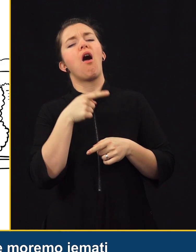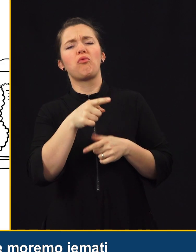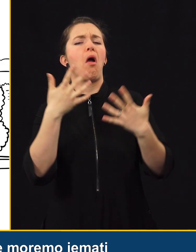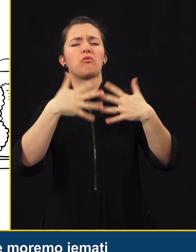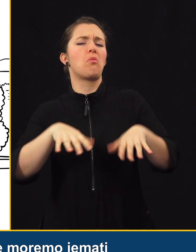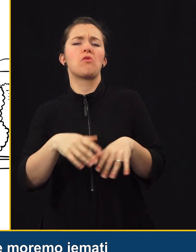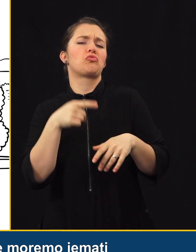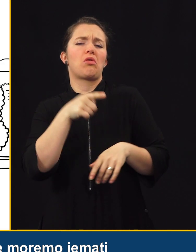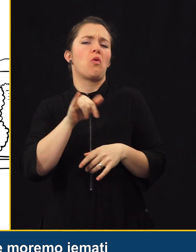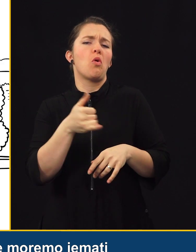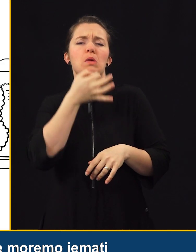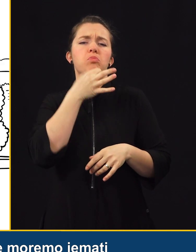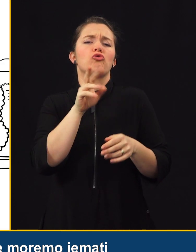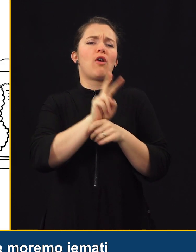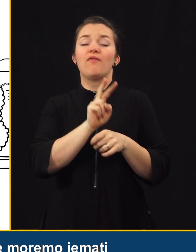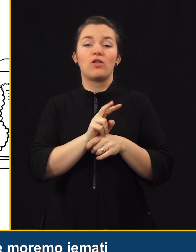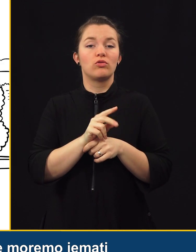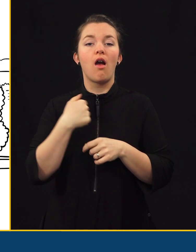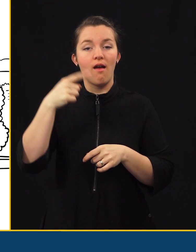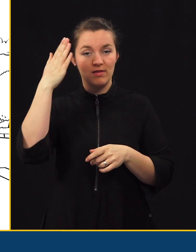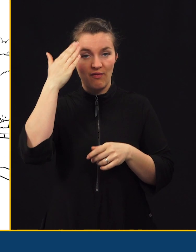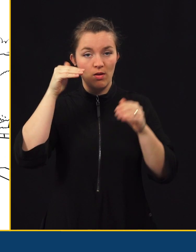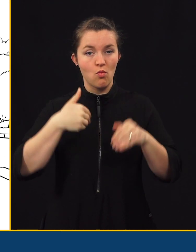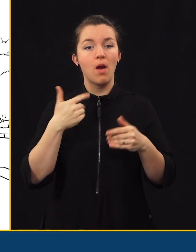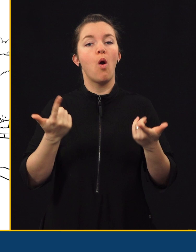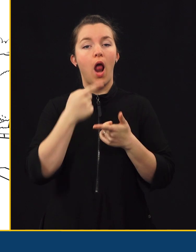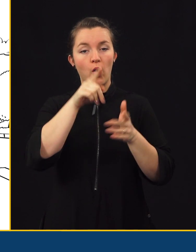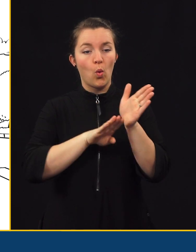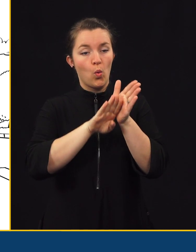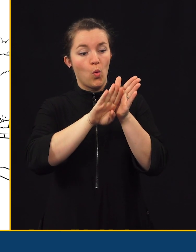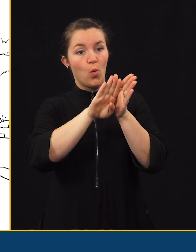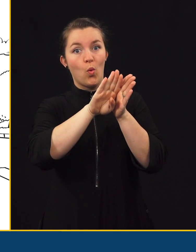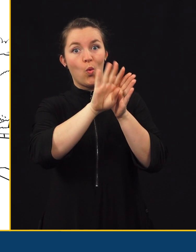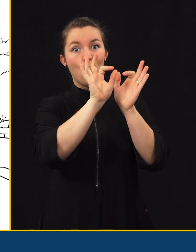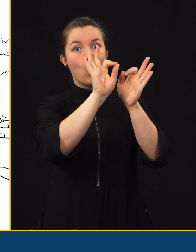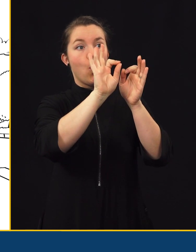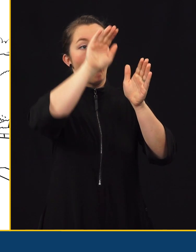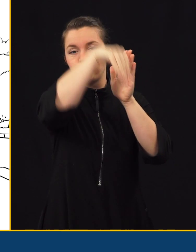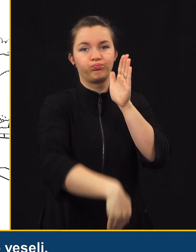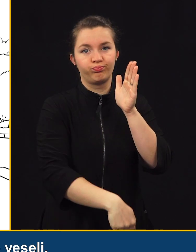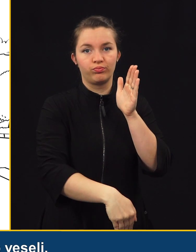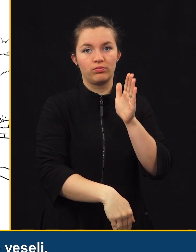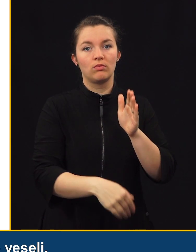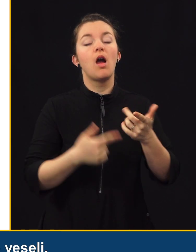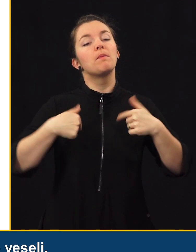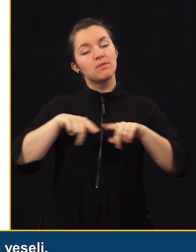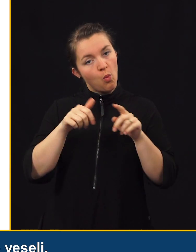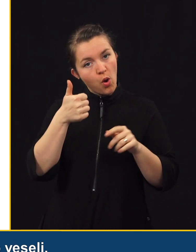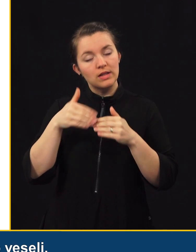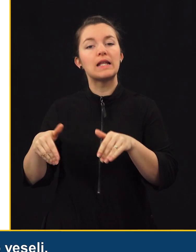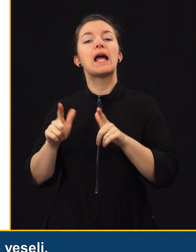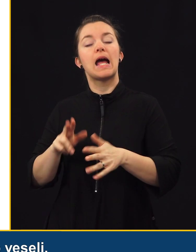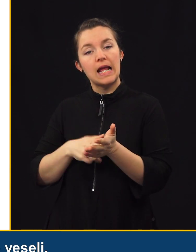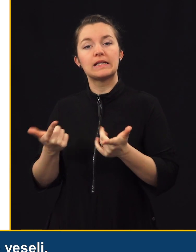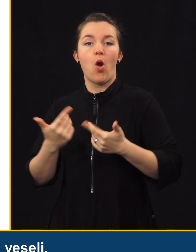umevno. Zavedati se je potrebno, da se lahko trend hitro obrne, da številke lahko zanihajo. Po eni strani smo seveda res